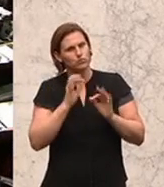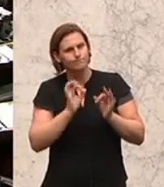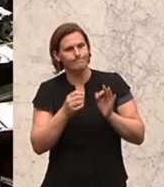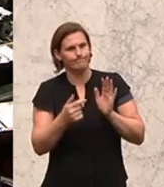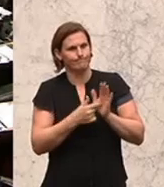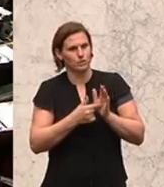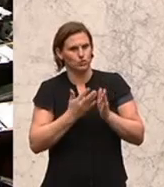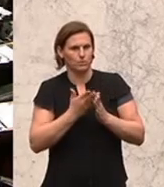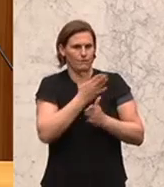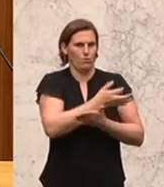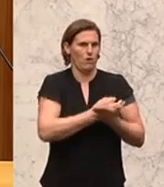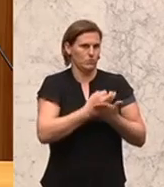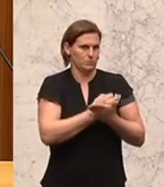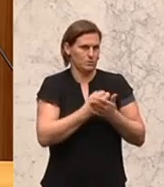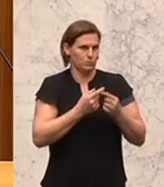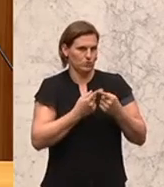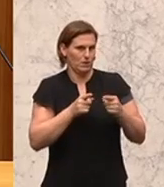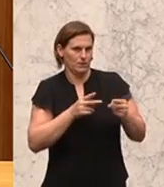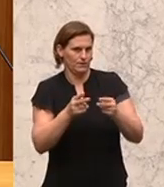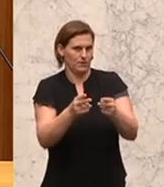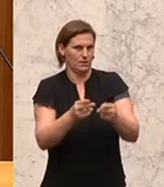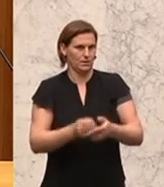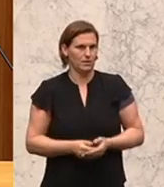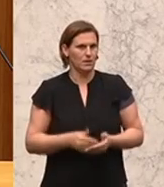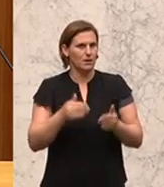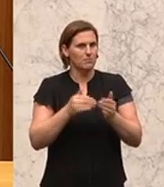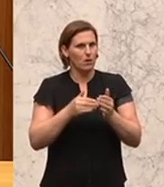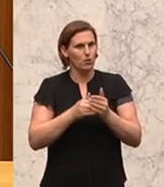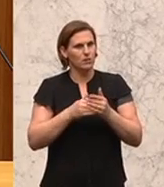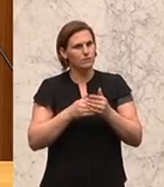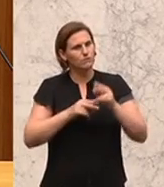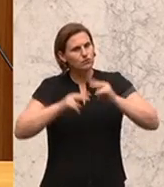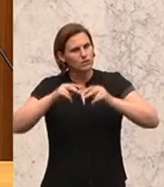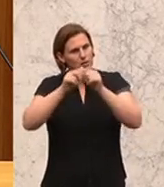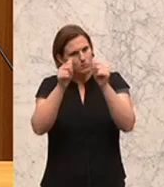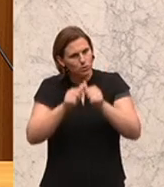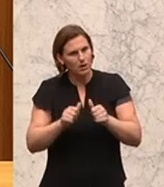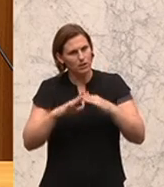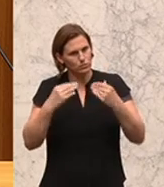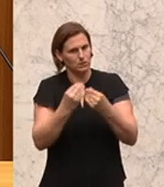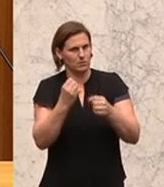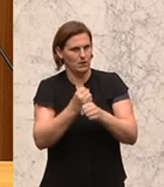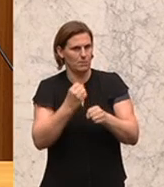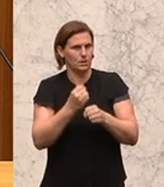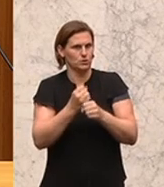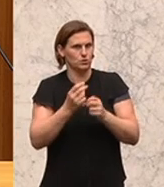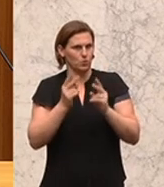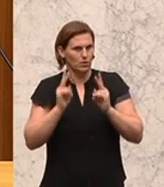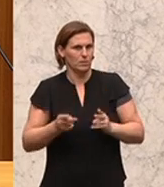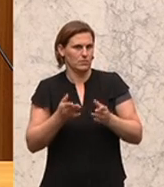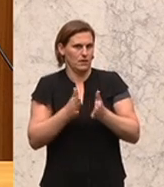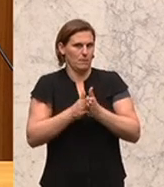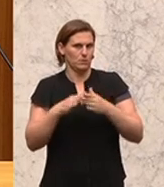Ausbildung nach sich bringt. Und es braucht verbindliche Kooperationsmodelle, dass so eine Zusammenarbeit auch wirklich funktionieren kann.